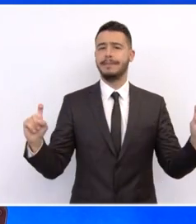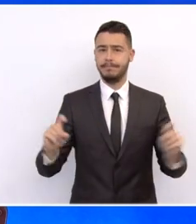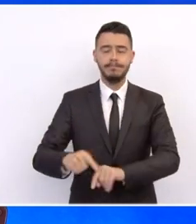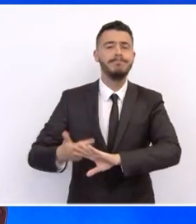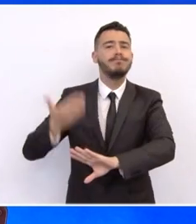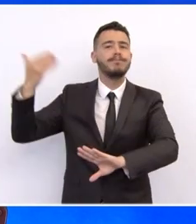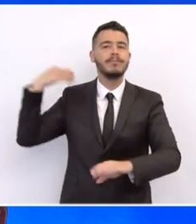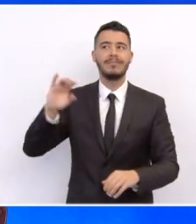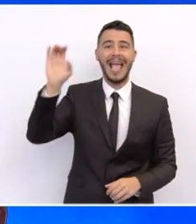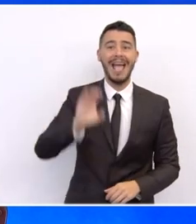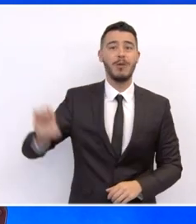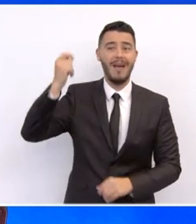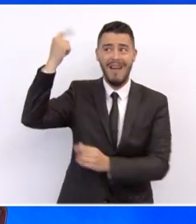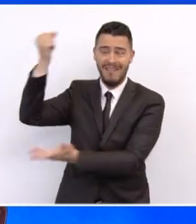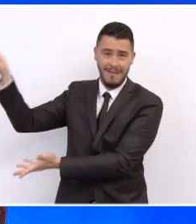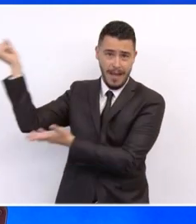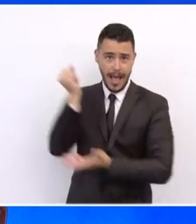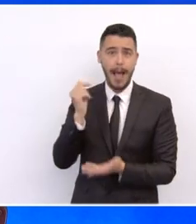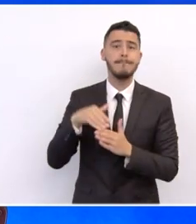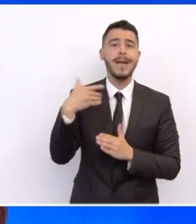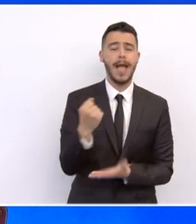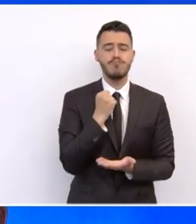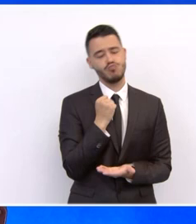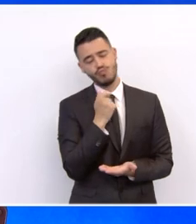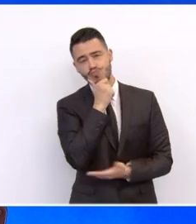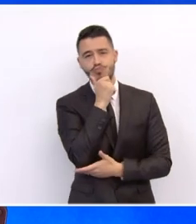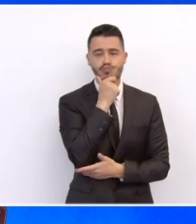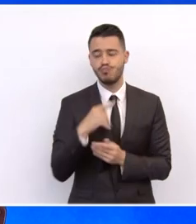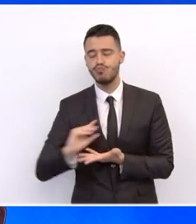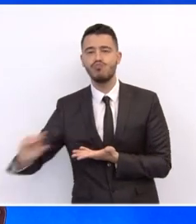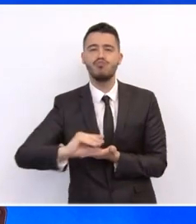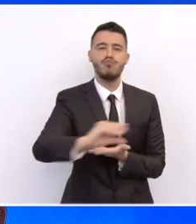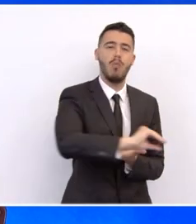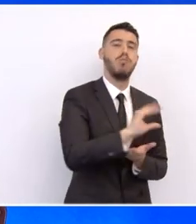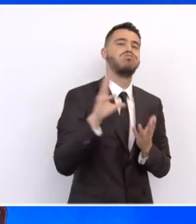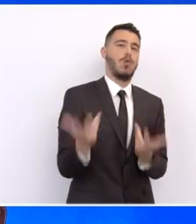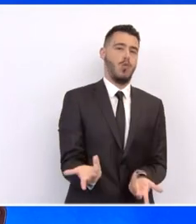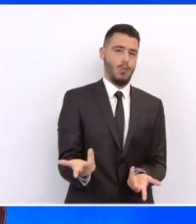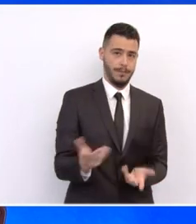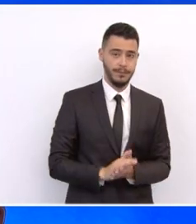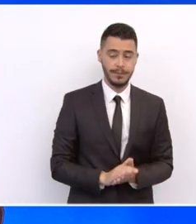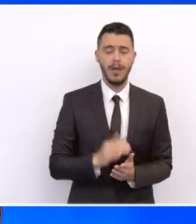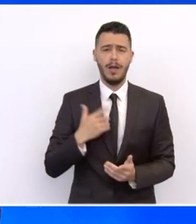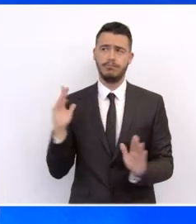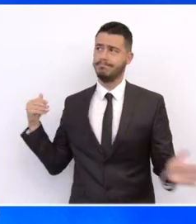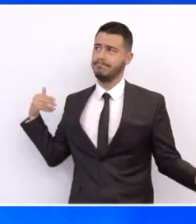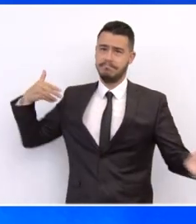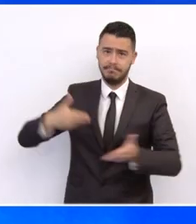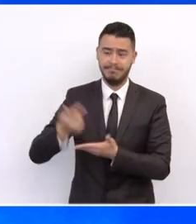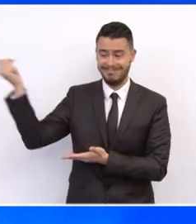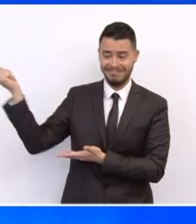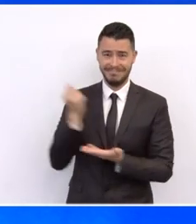και μετά σκεφτόμαστε να τι θα τα κάνουμε. Ο στόχος, σχεδόν αυτός σκοπός, ήταν έως τώρα η απορρόφηση για την απορρόφηση,